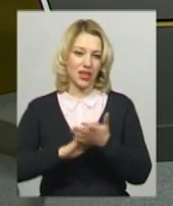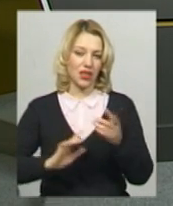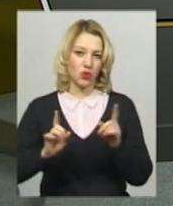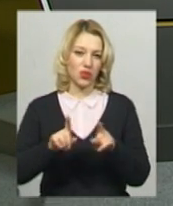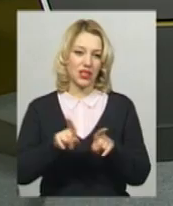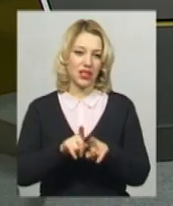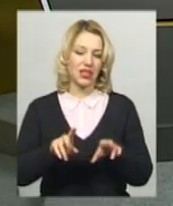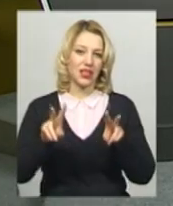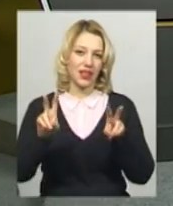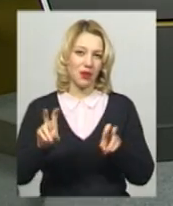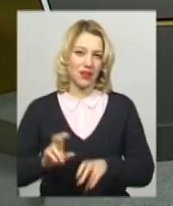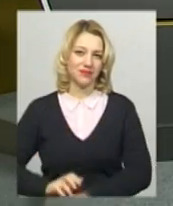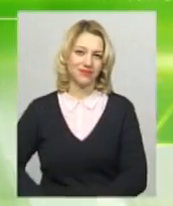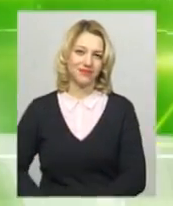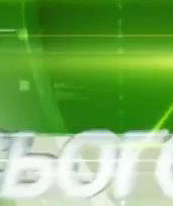коротко про такі теми.